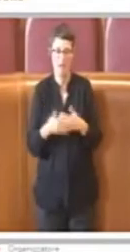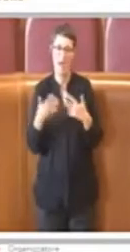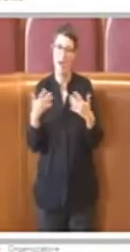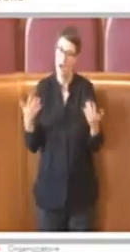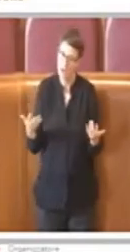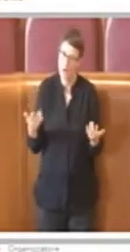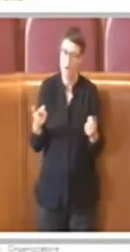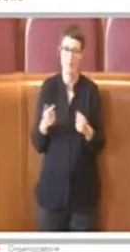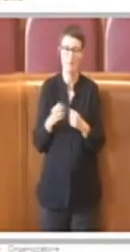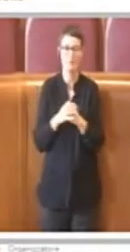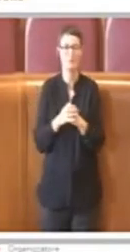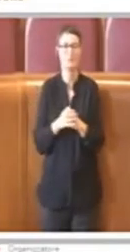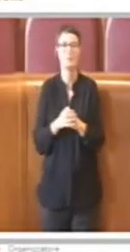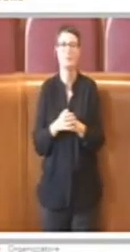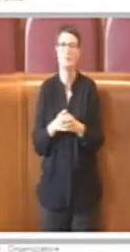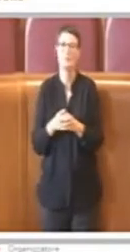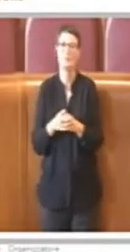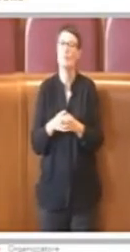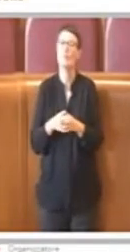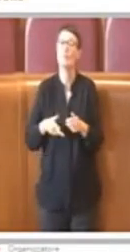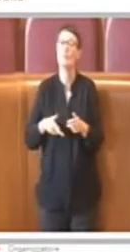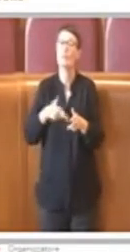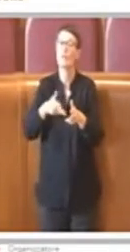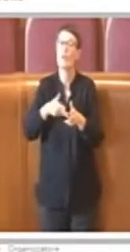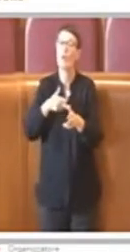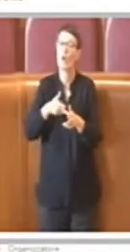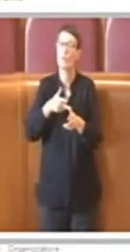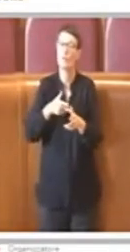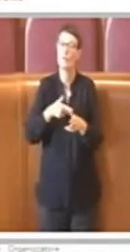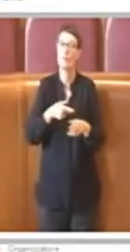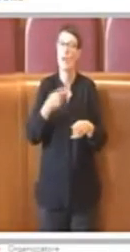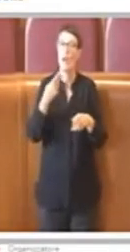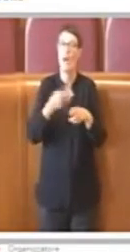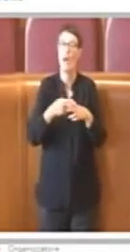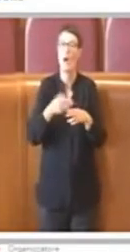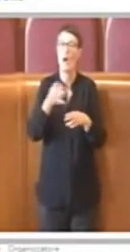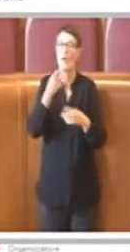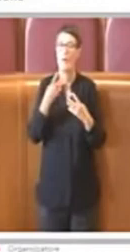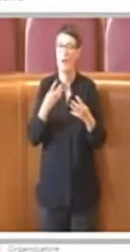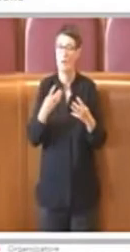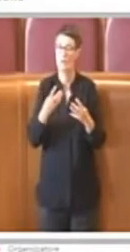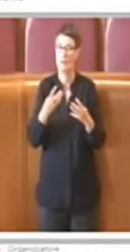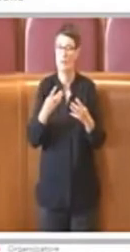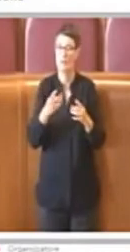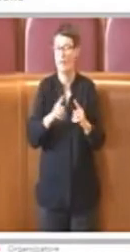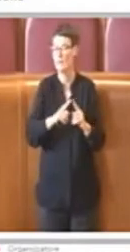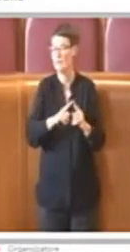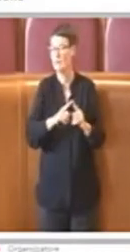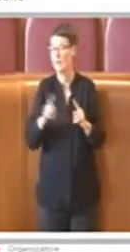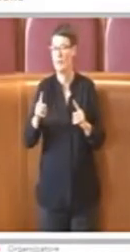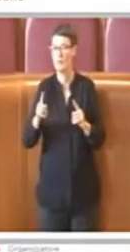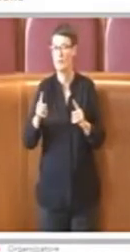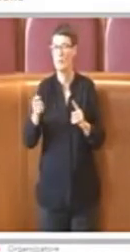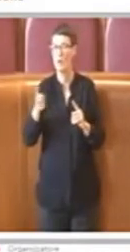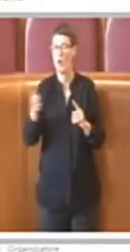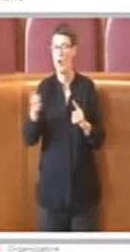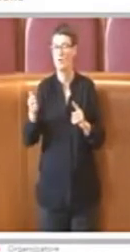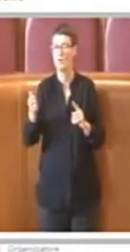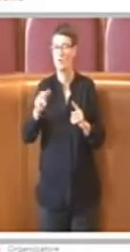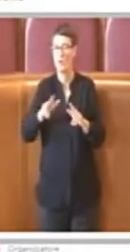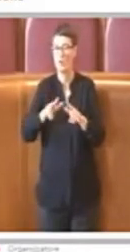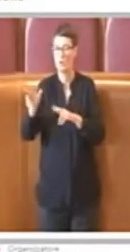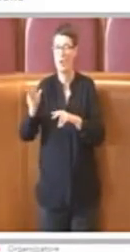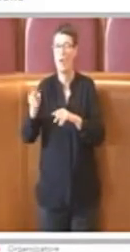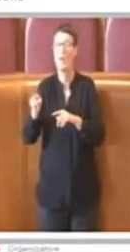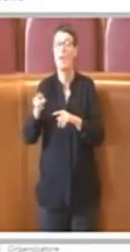Roma-Giardinetti ad agosto del 2015 ha la tratta esterna da Centocella a Giardinetti, l'avete chiusa voi? A me